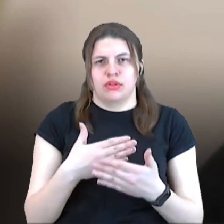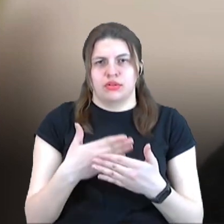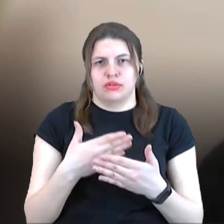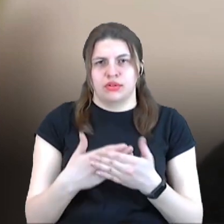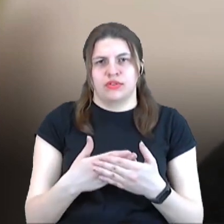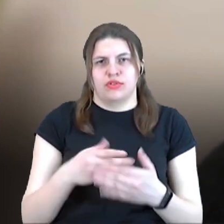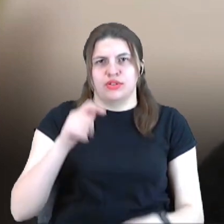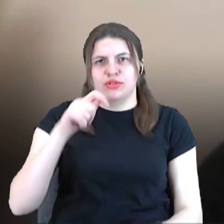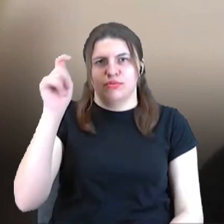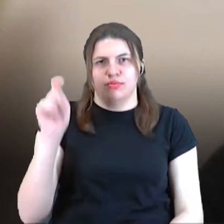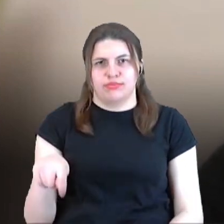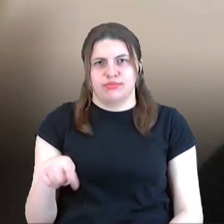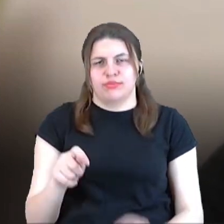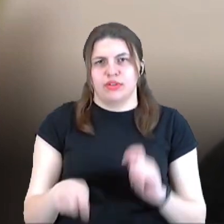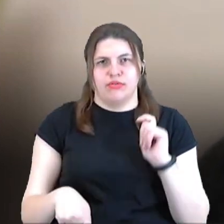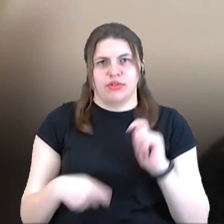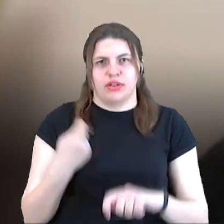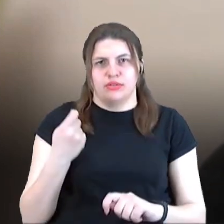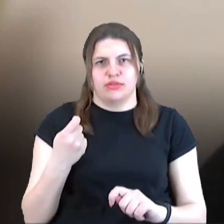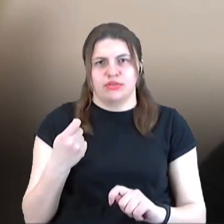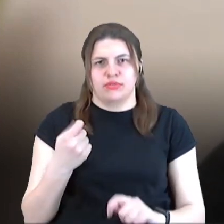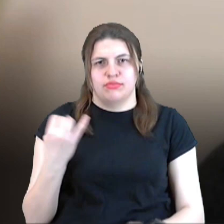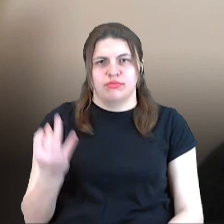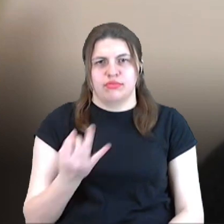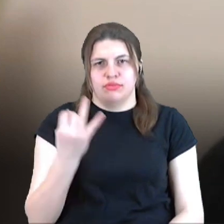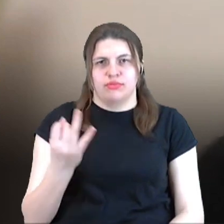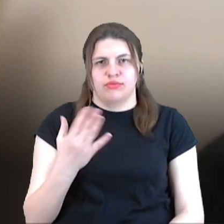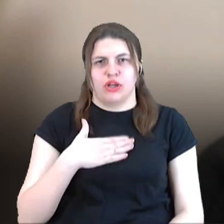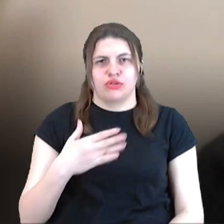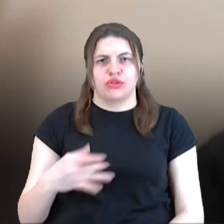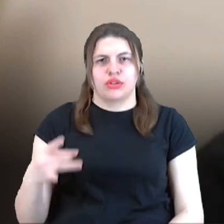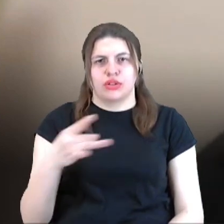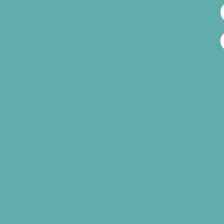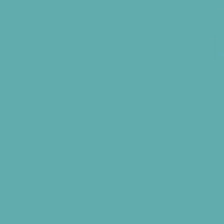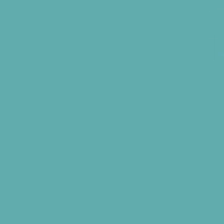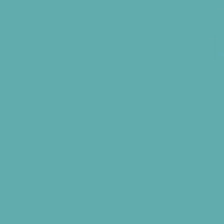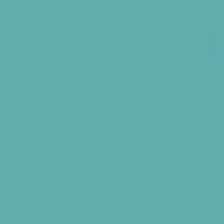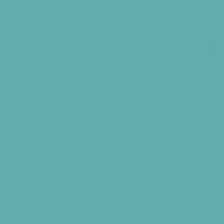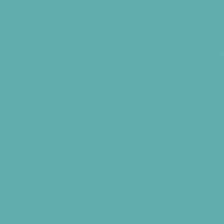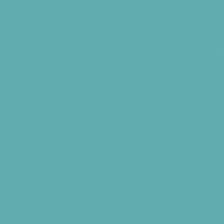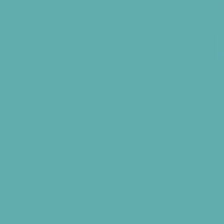навряд чи привабить в наш регіон авіатуристів.